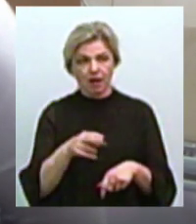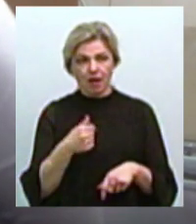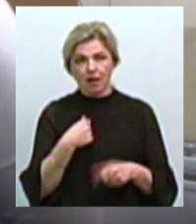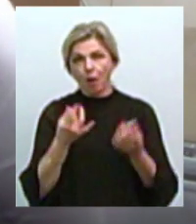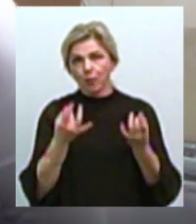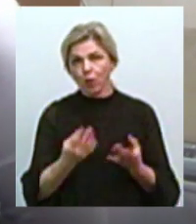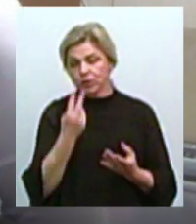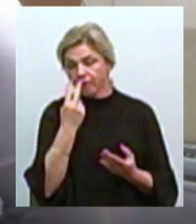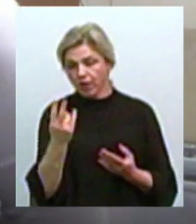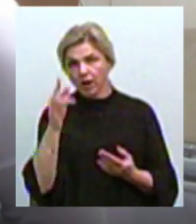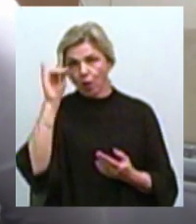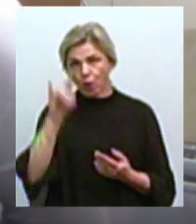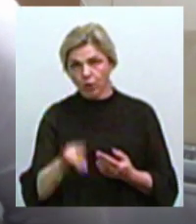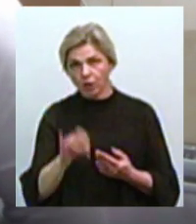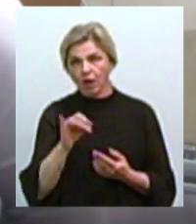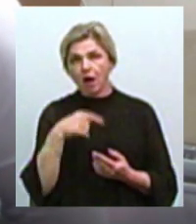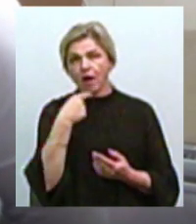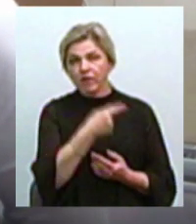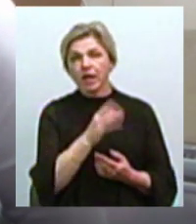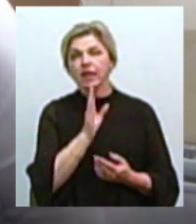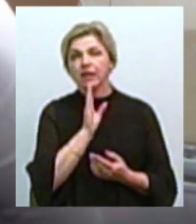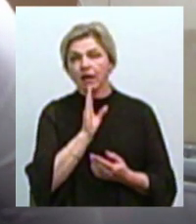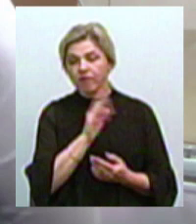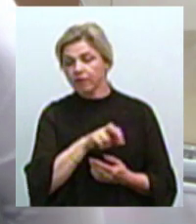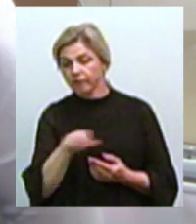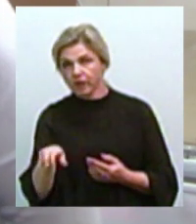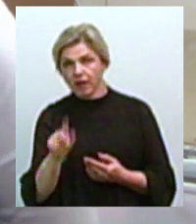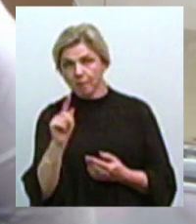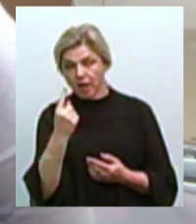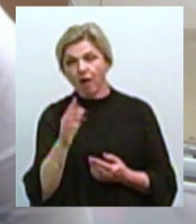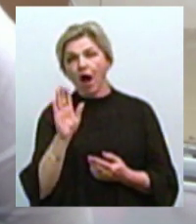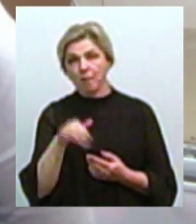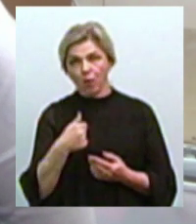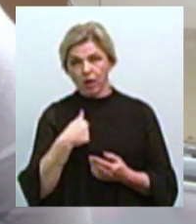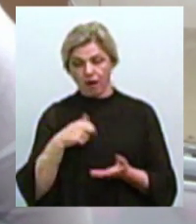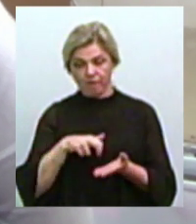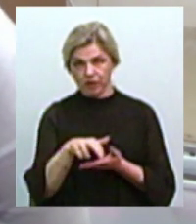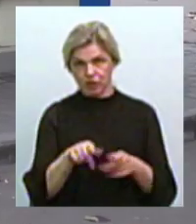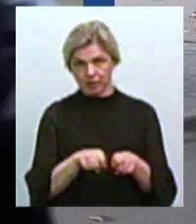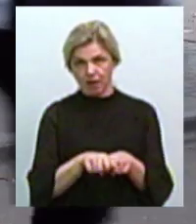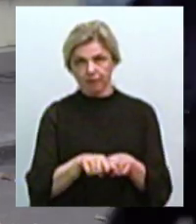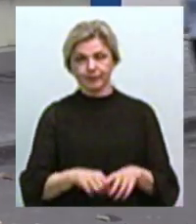виглянула у вікно. Спершу дівчатка співробітниці виглянули, а потім я ось таким ось чином.